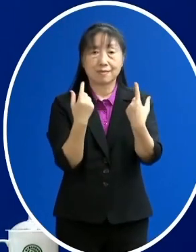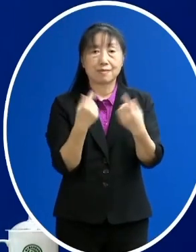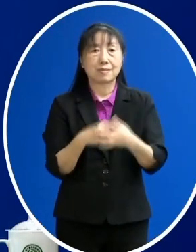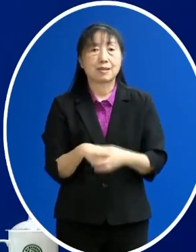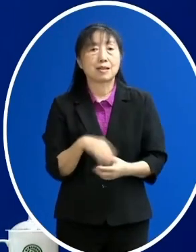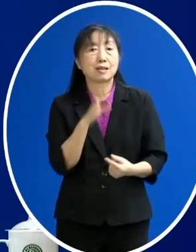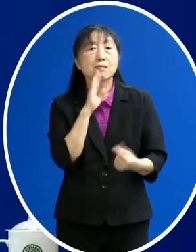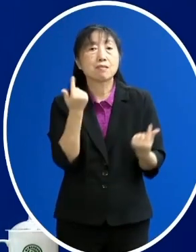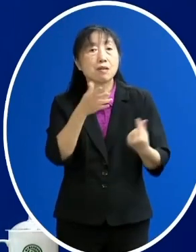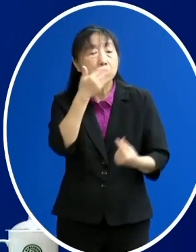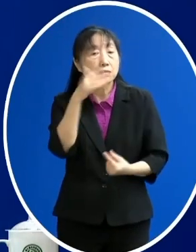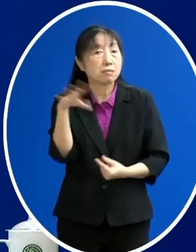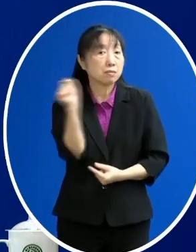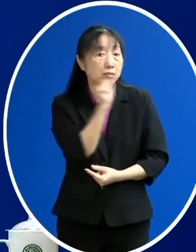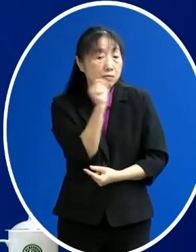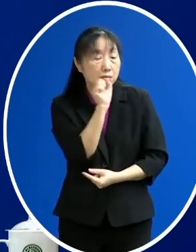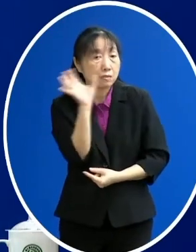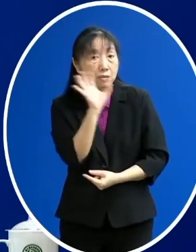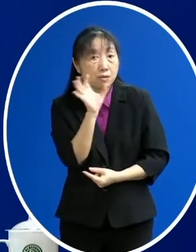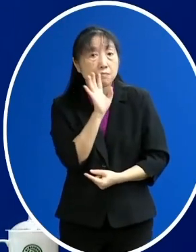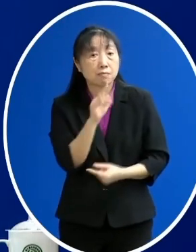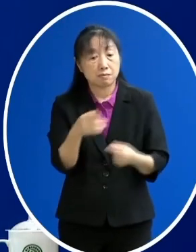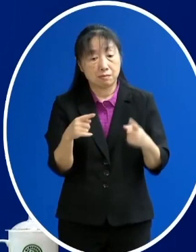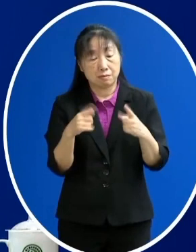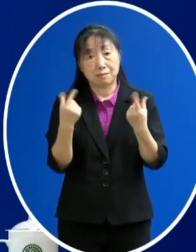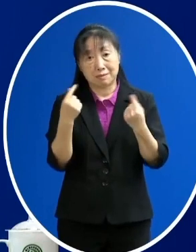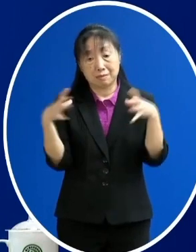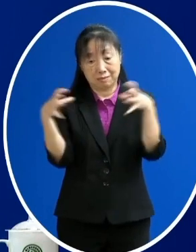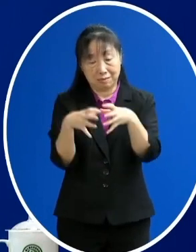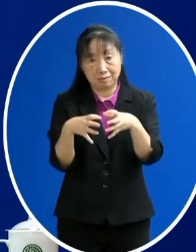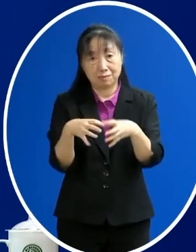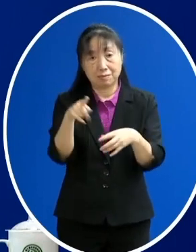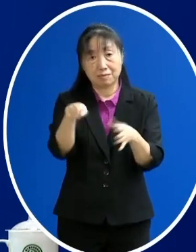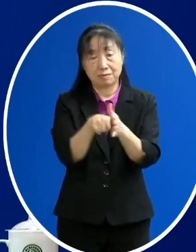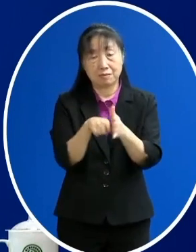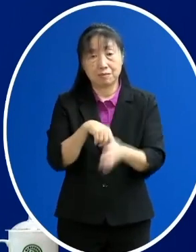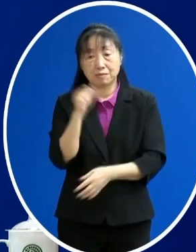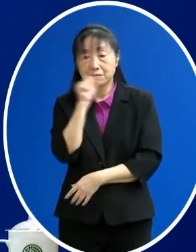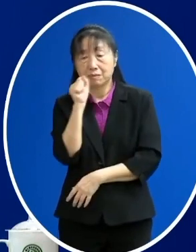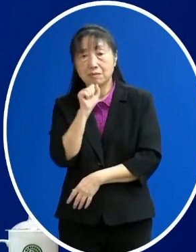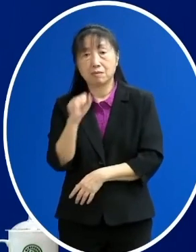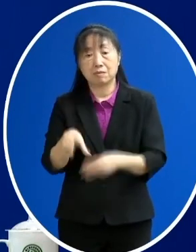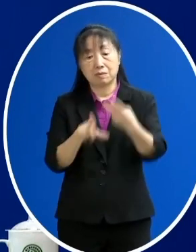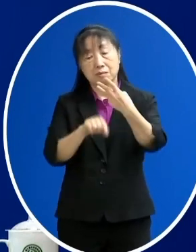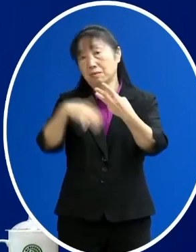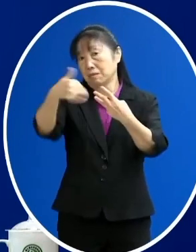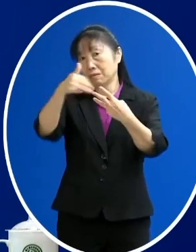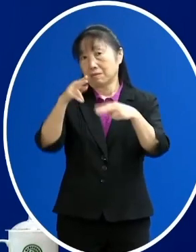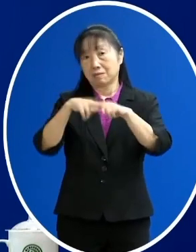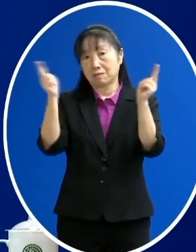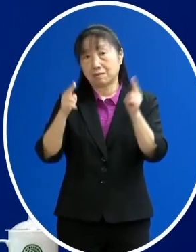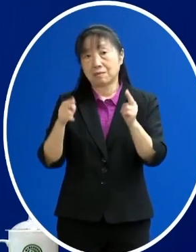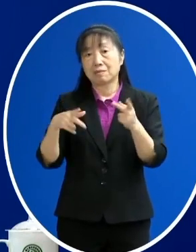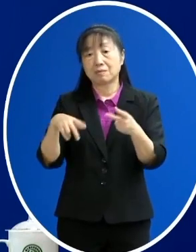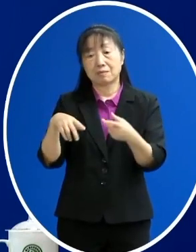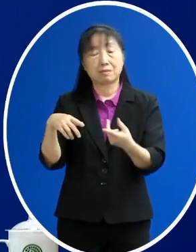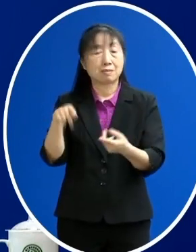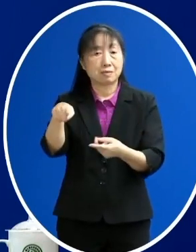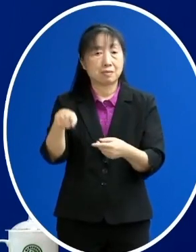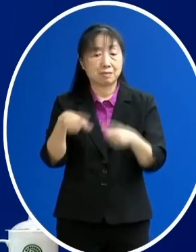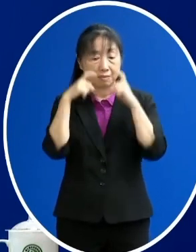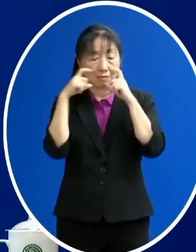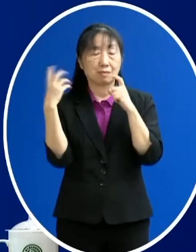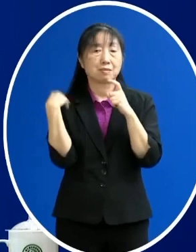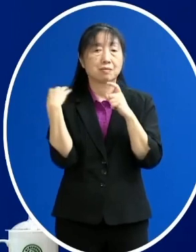有這個像吃飯唱歌的這類的群聚所以唱歌目前我們還沒有在3月份的時候開放可以免戴口罩